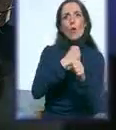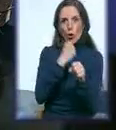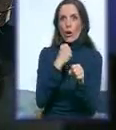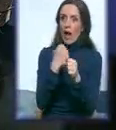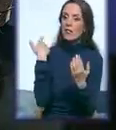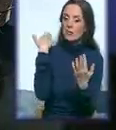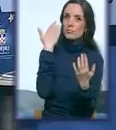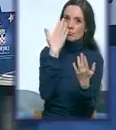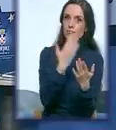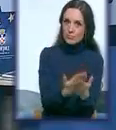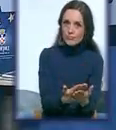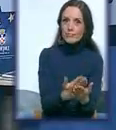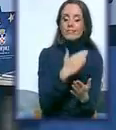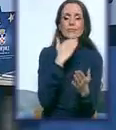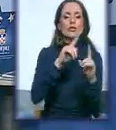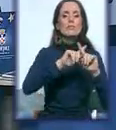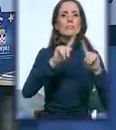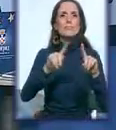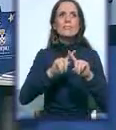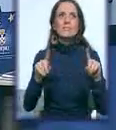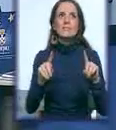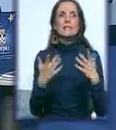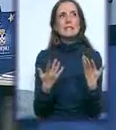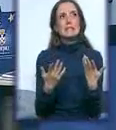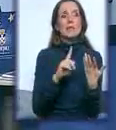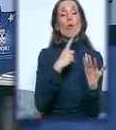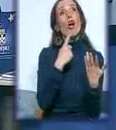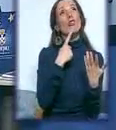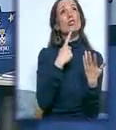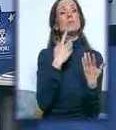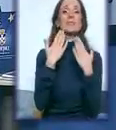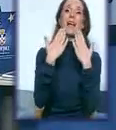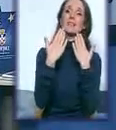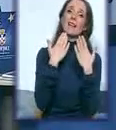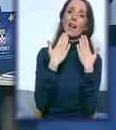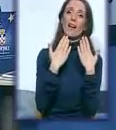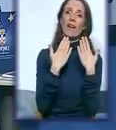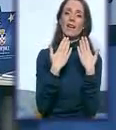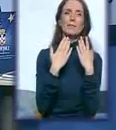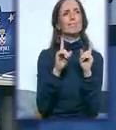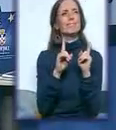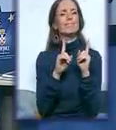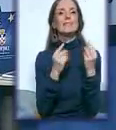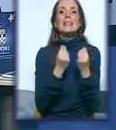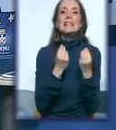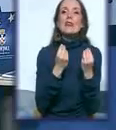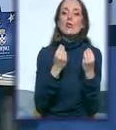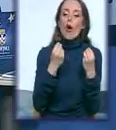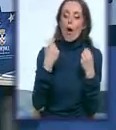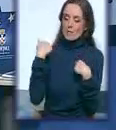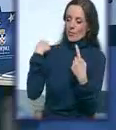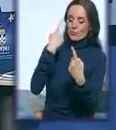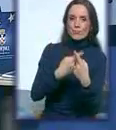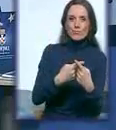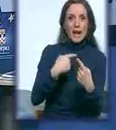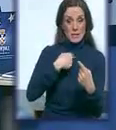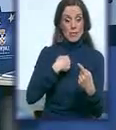različitih... Ja to ne mogu da nazovem sastanaka. Ne mogu da nazovem tako jer mi smo imali priliki da kao predstavnici